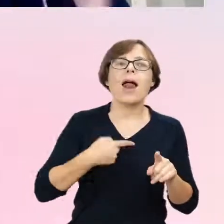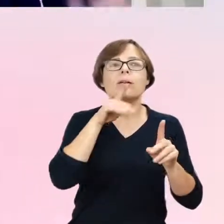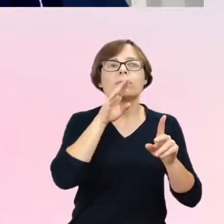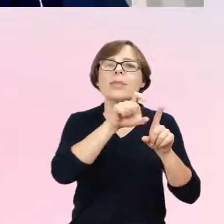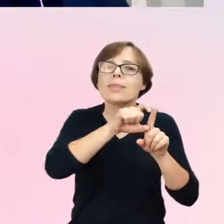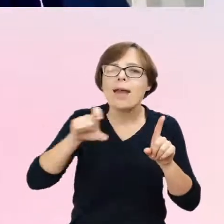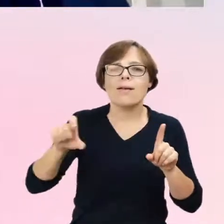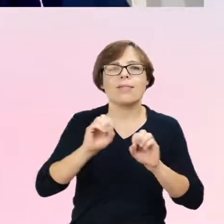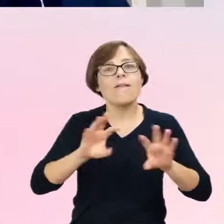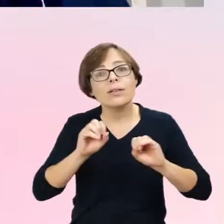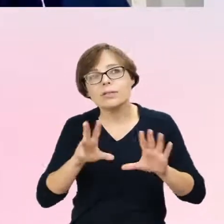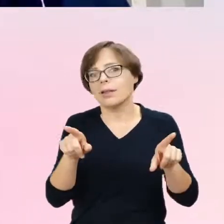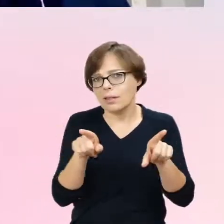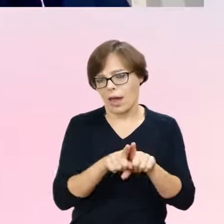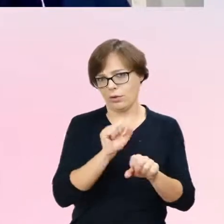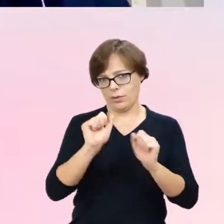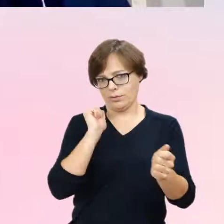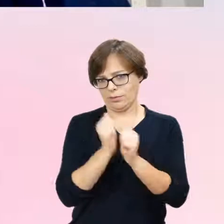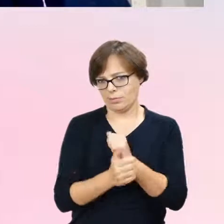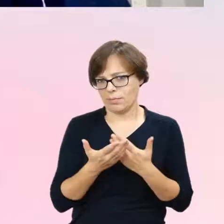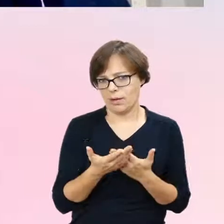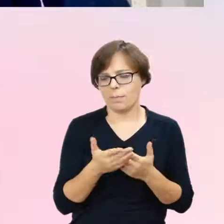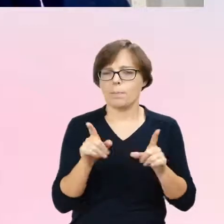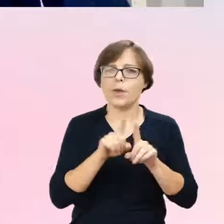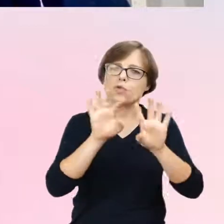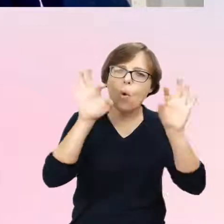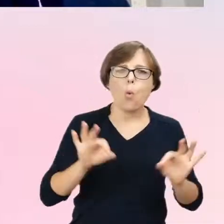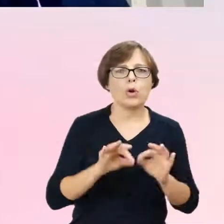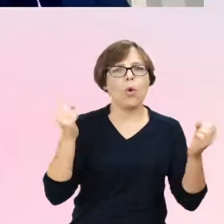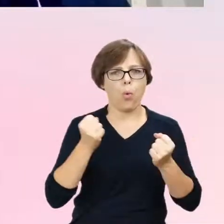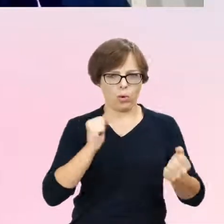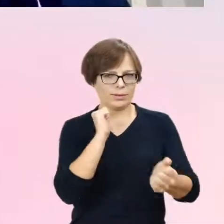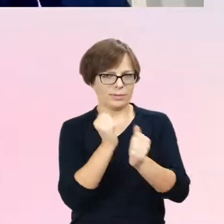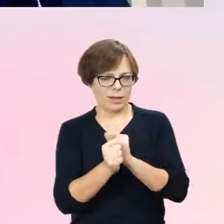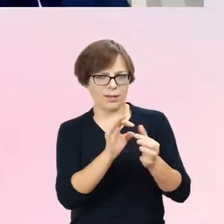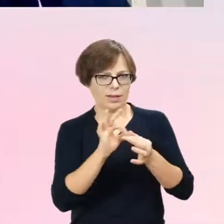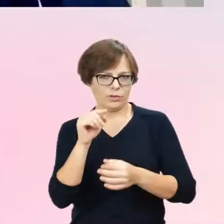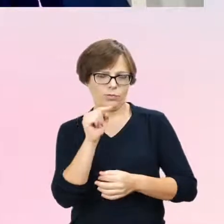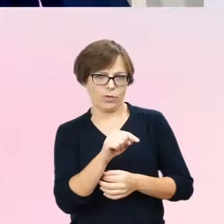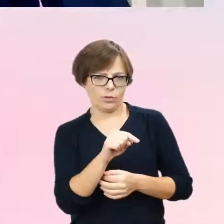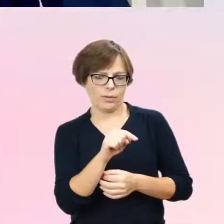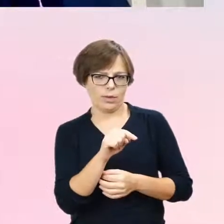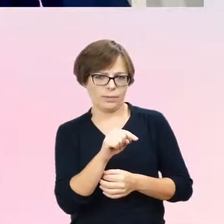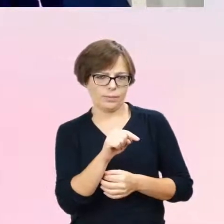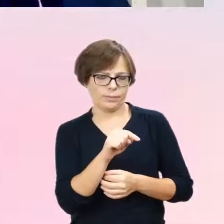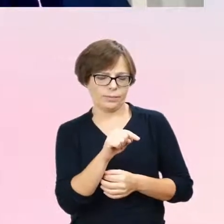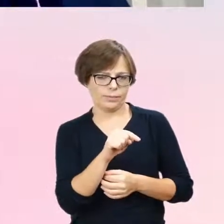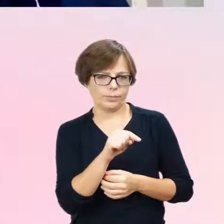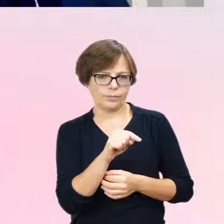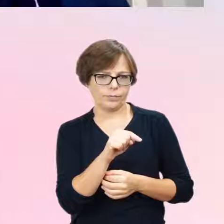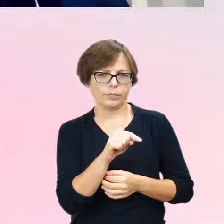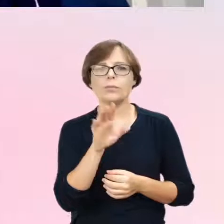takiego rzeczywiście jednak wielkiej zmiany wynikającej z tego, że w